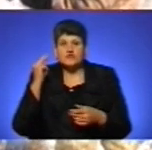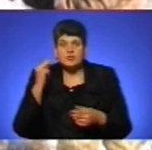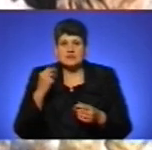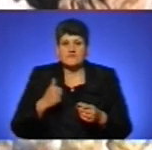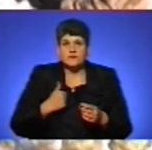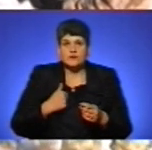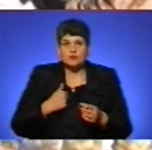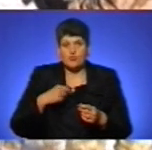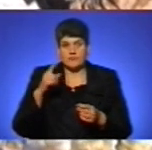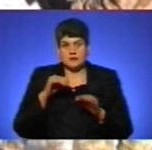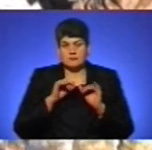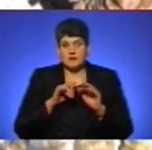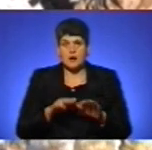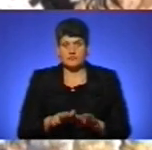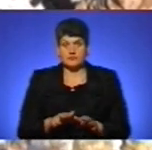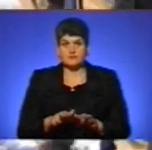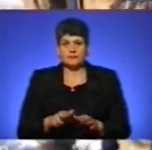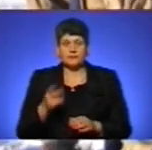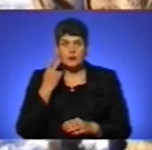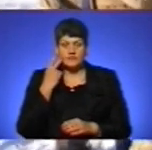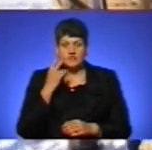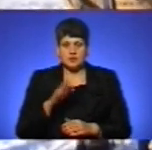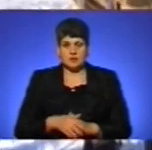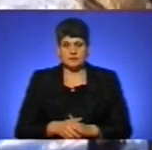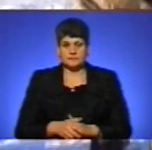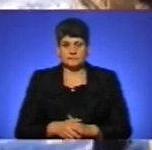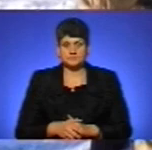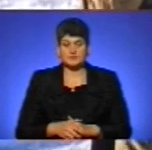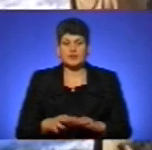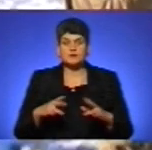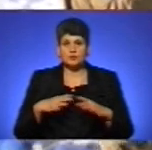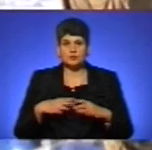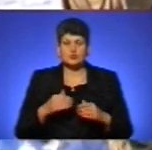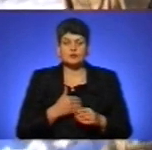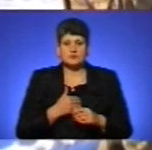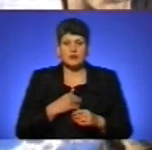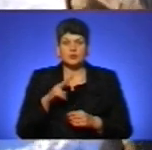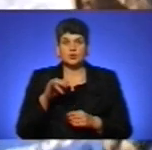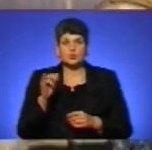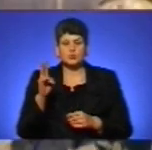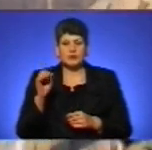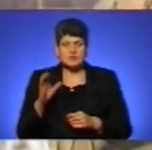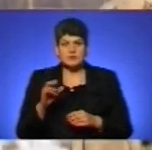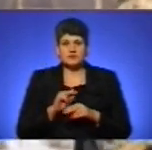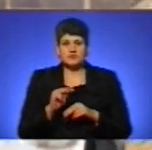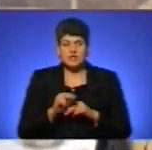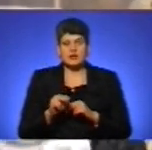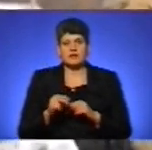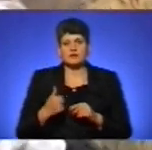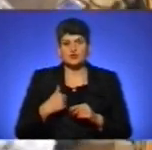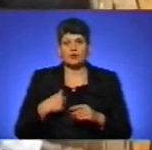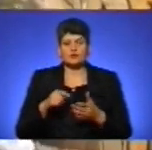військовій справі весь час. Інструктор з позивнем Лукас навчає військовозобов'язаних тактичної